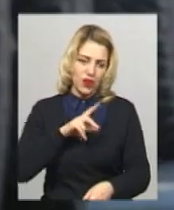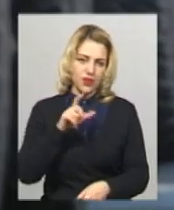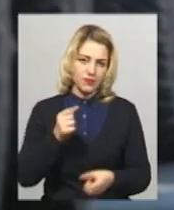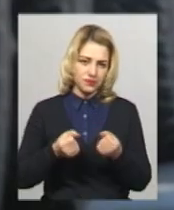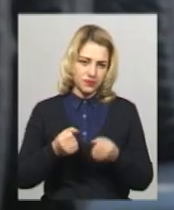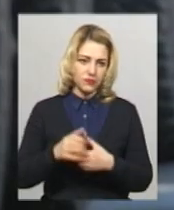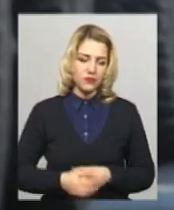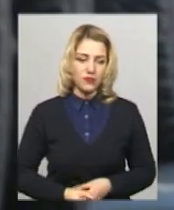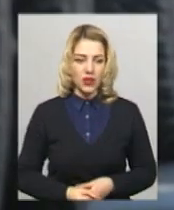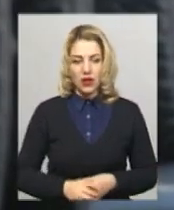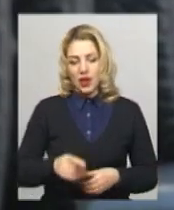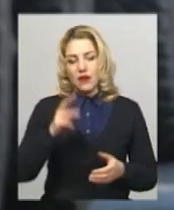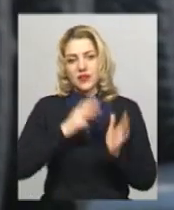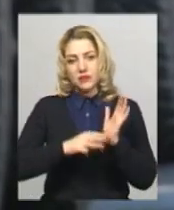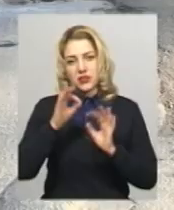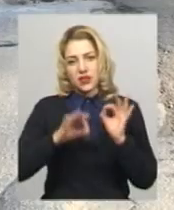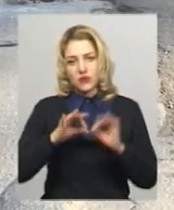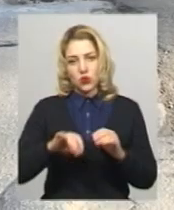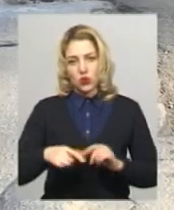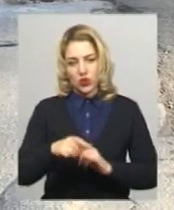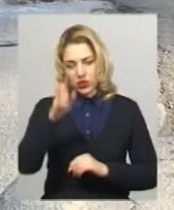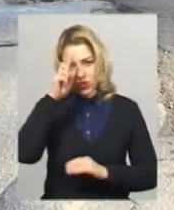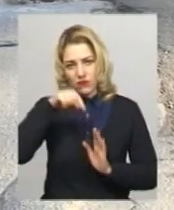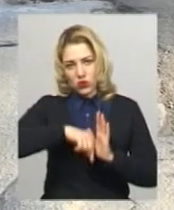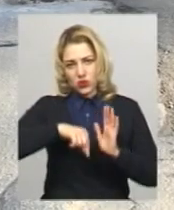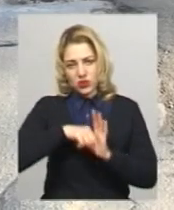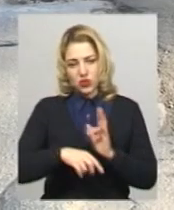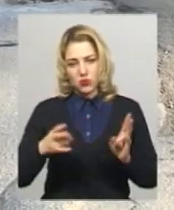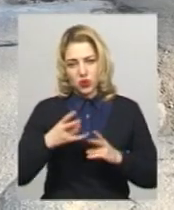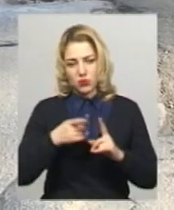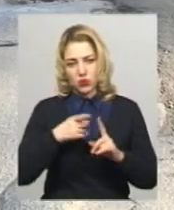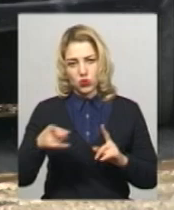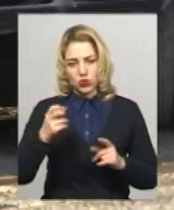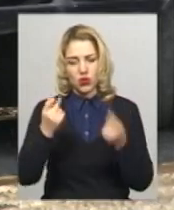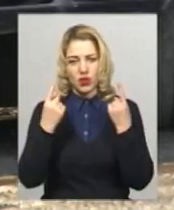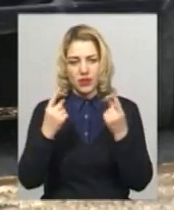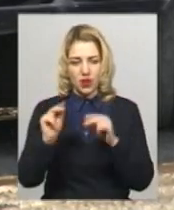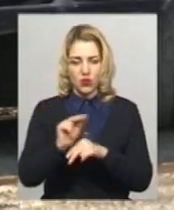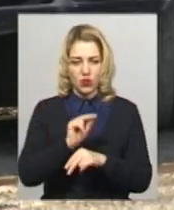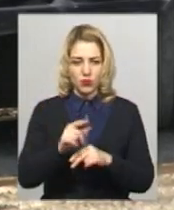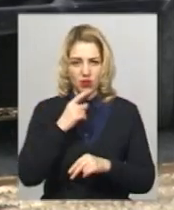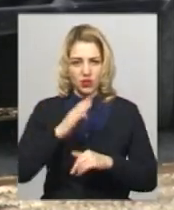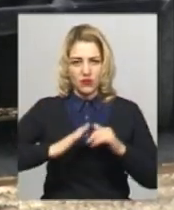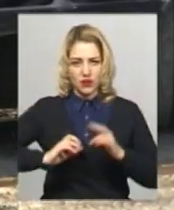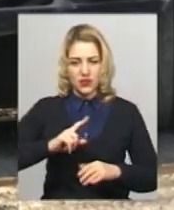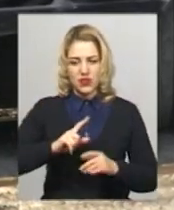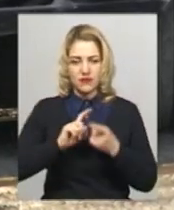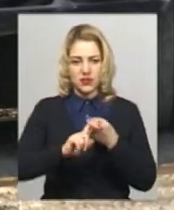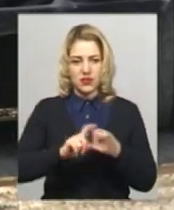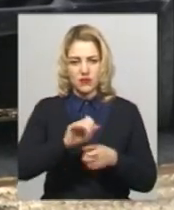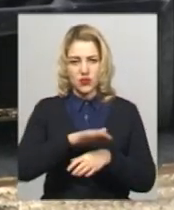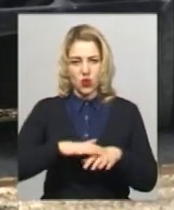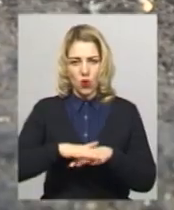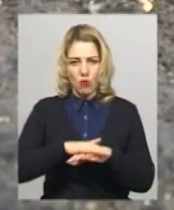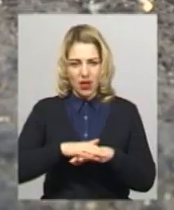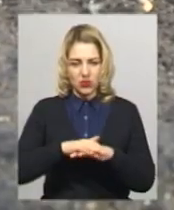80% доріг державного значення, що знаходиться на території області, потребують поточного та капітального ремонту. Каже ФХВС із зв'язків з громадськістю і ЗМІ